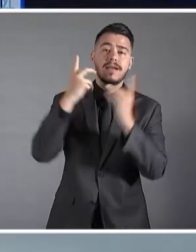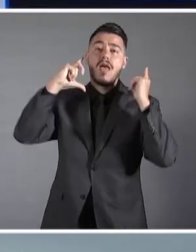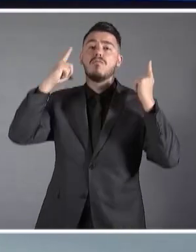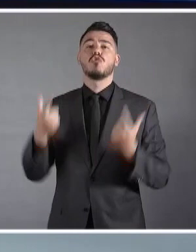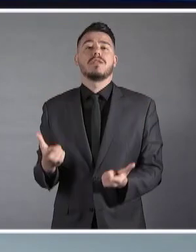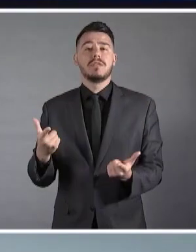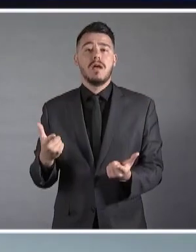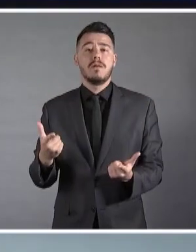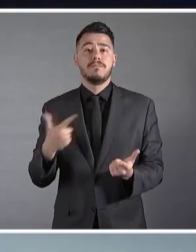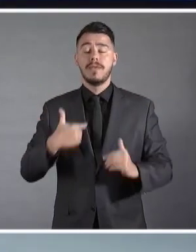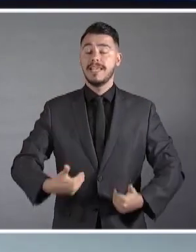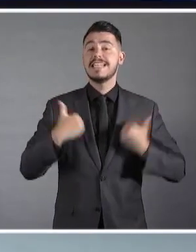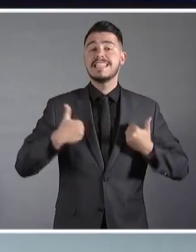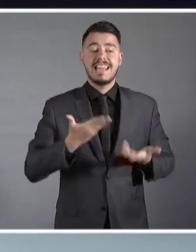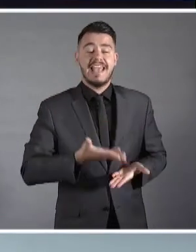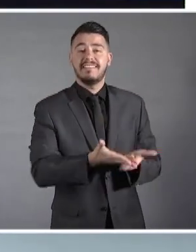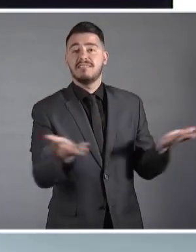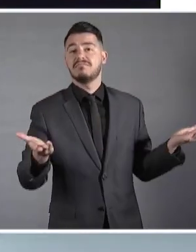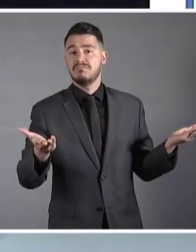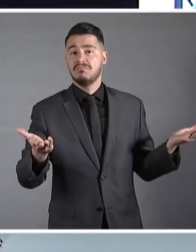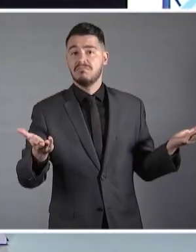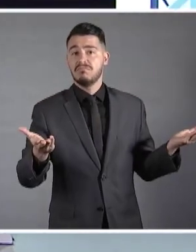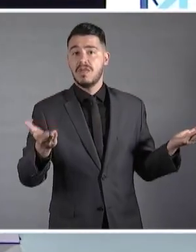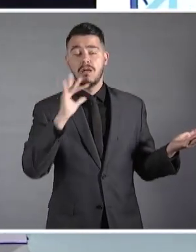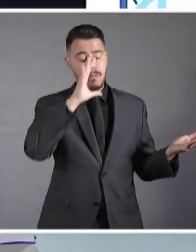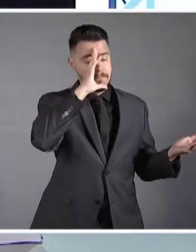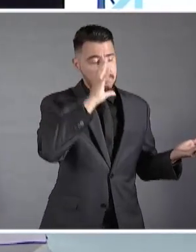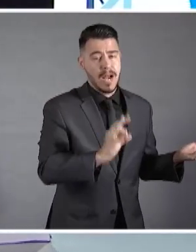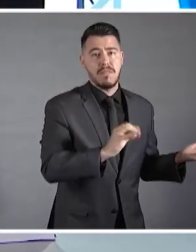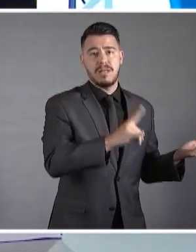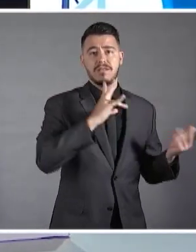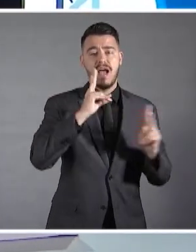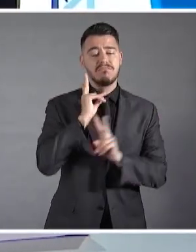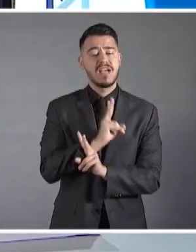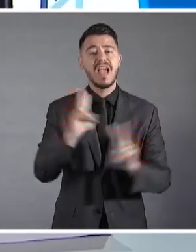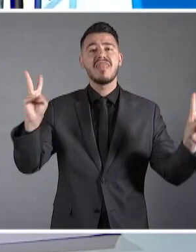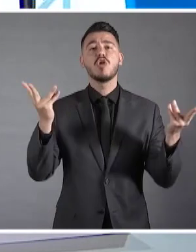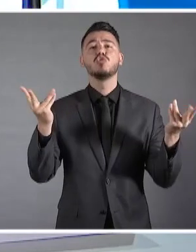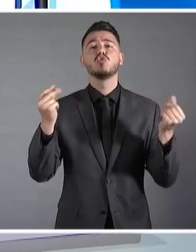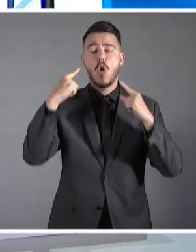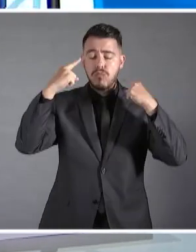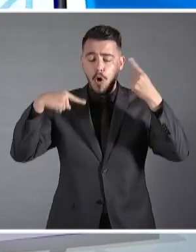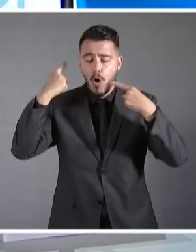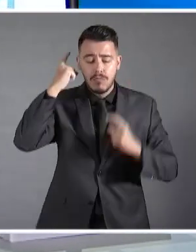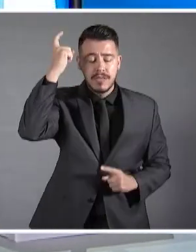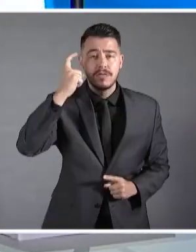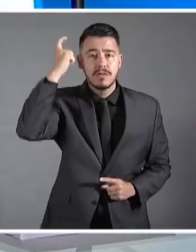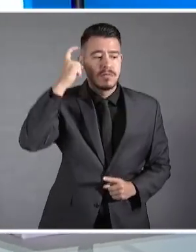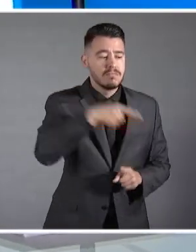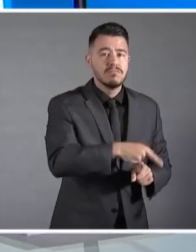δυναμικούς νέους μας, των οποίων το σφρίγος, η καθαρότητα σκέψης και η ζωτική ορμή